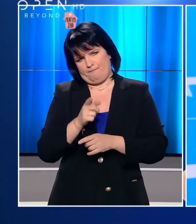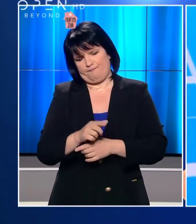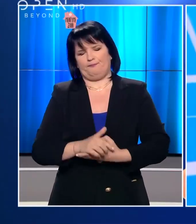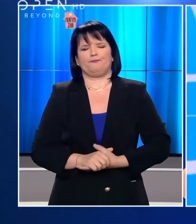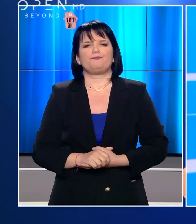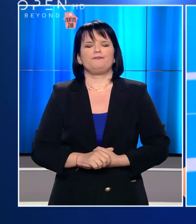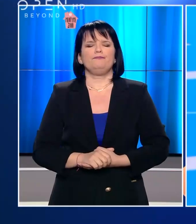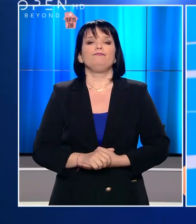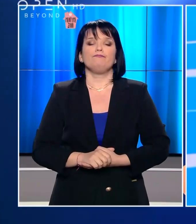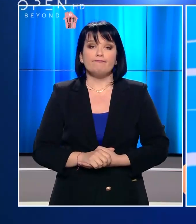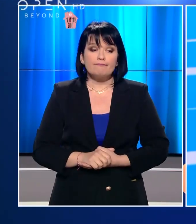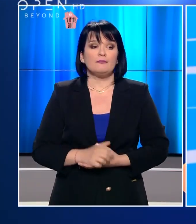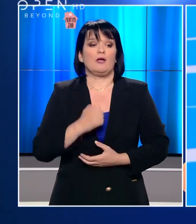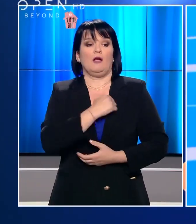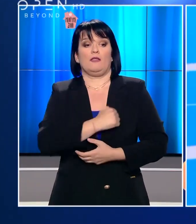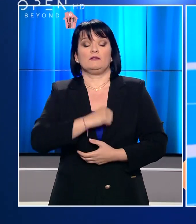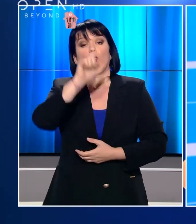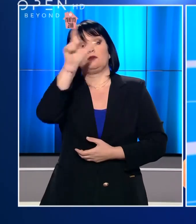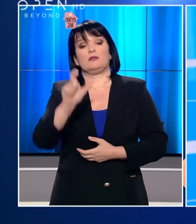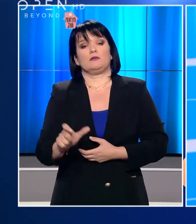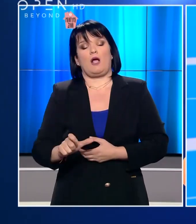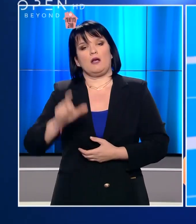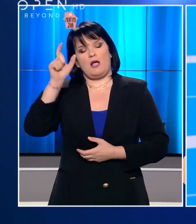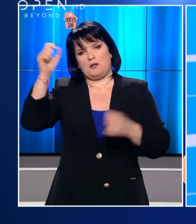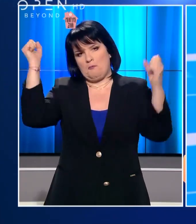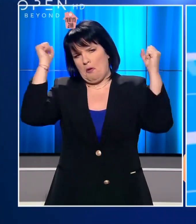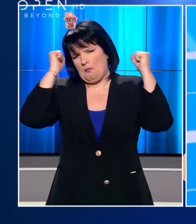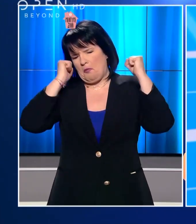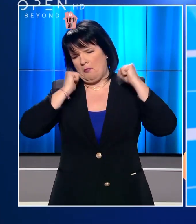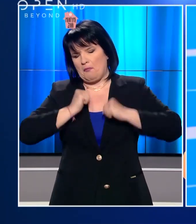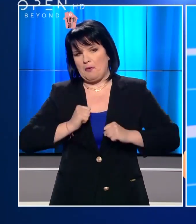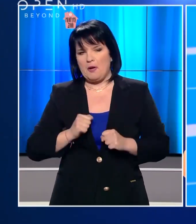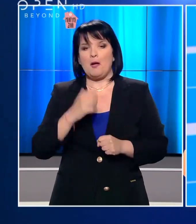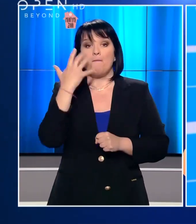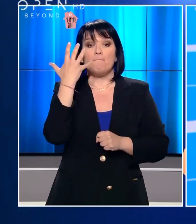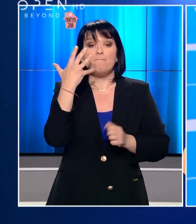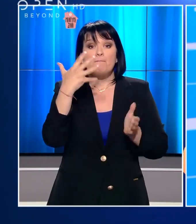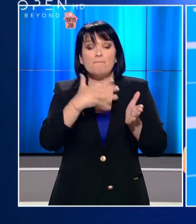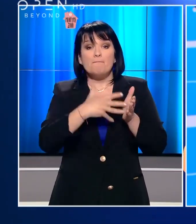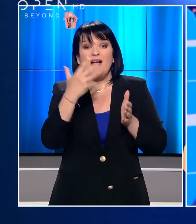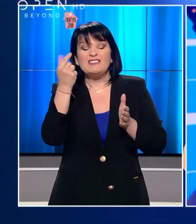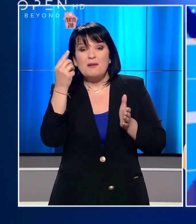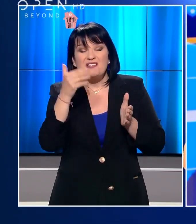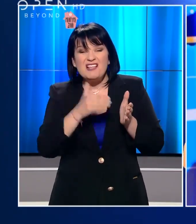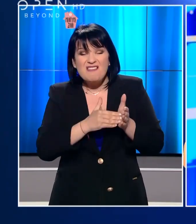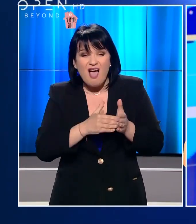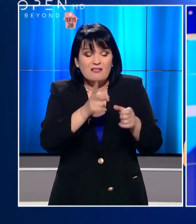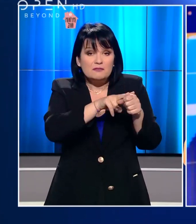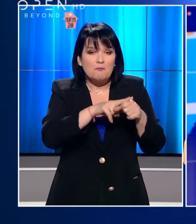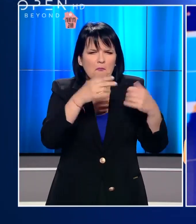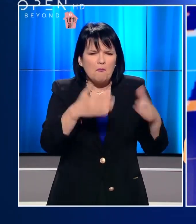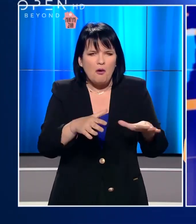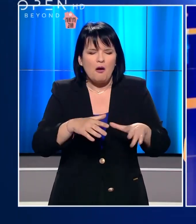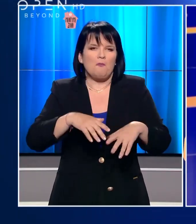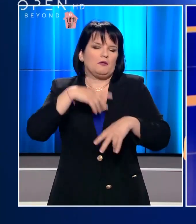Τον απόλυτο πόνο βιώνει η Ιταλία που βλέπει τους νεκρούς της να φτάνουν τους 5.500 και την κατάσταση να είναι